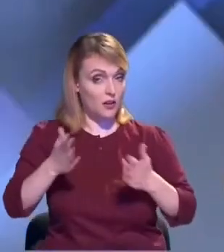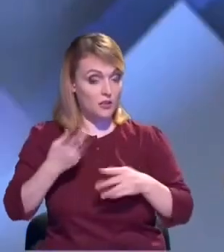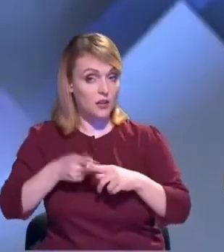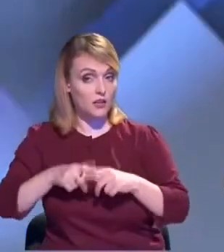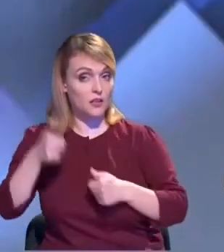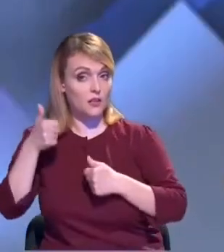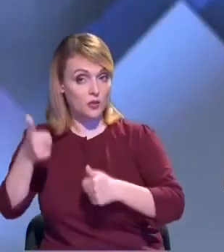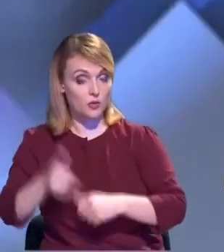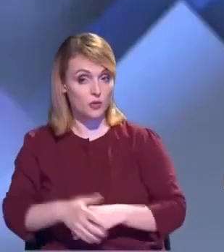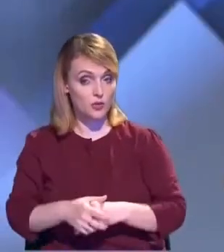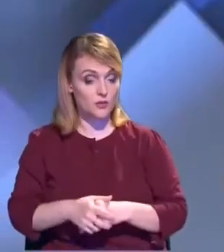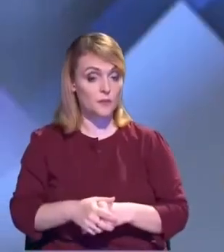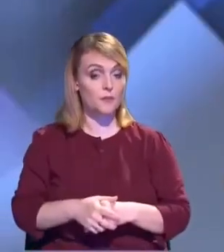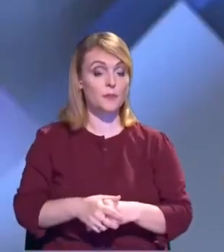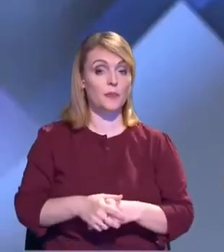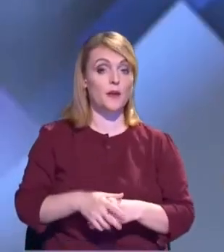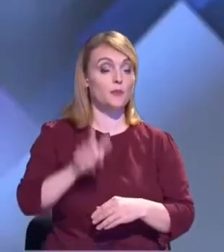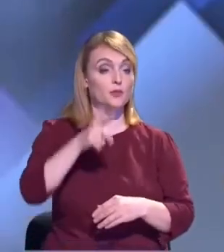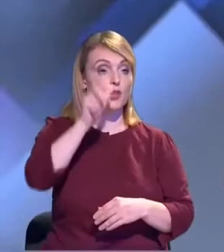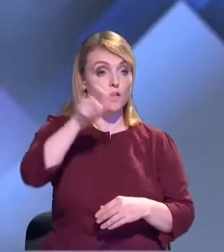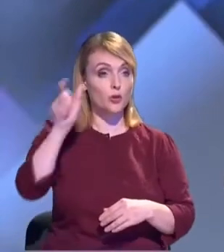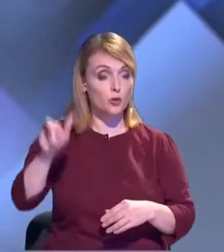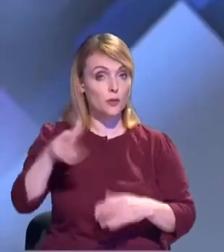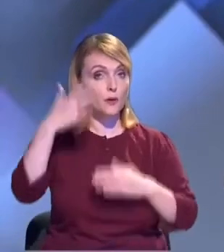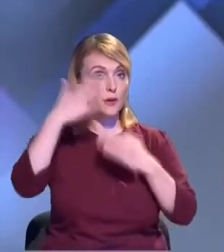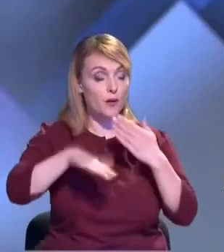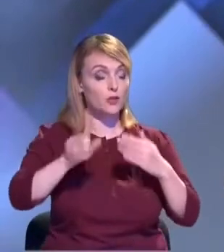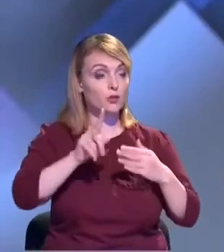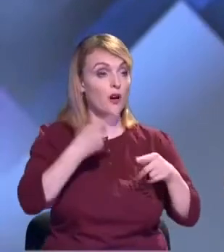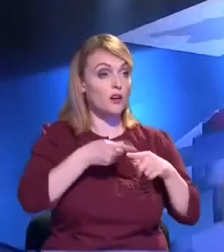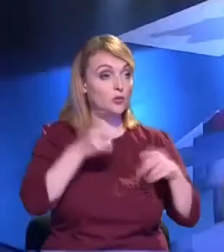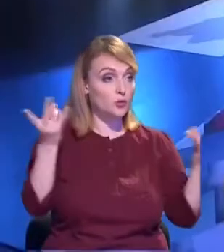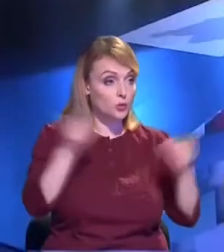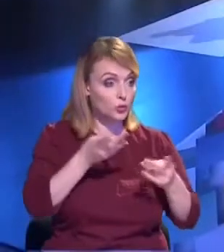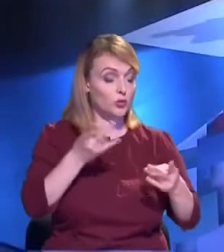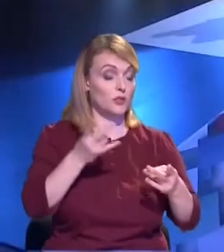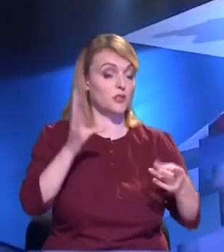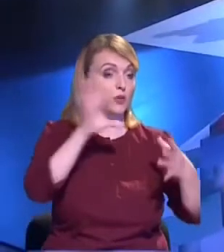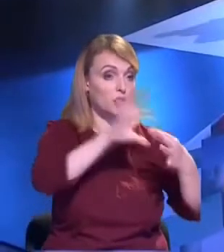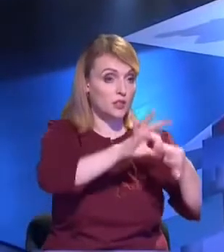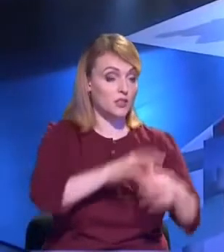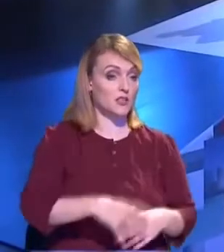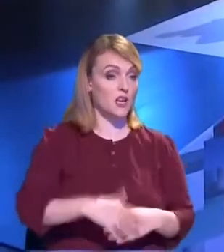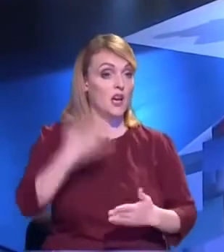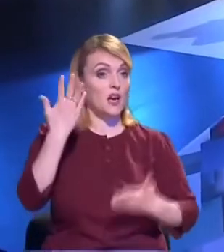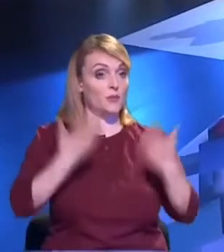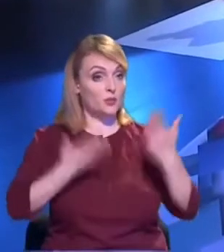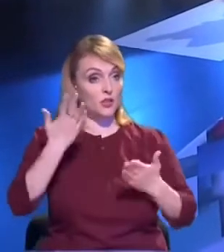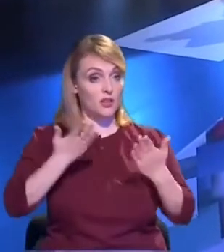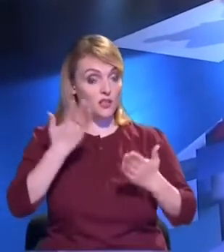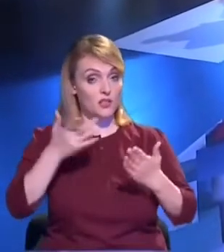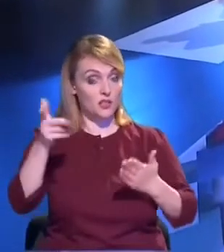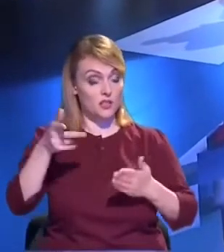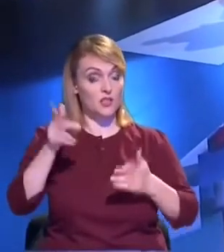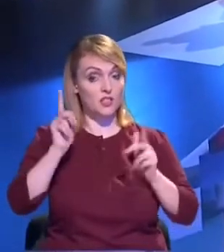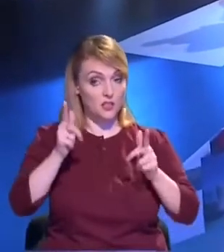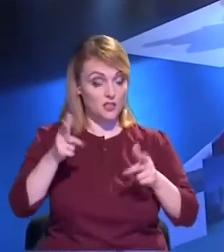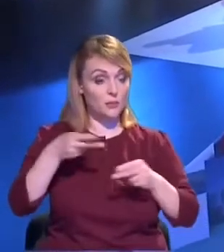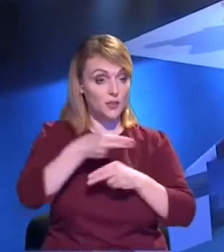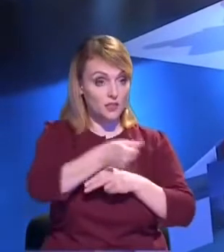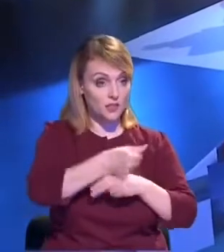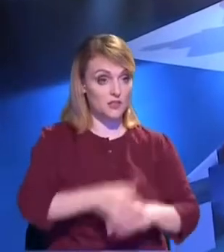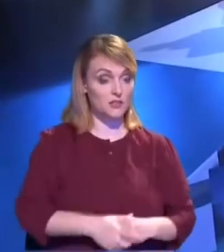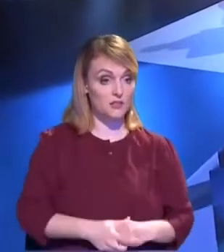el contribuind deja e conștient că trebuie să se conecteze. Fiindcă dacă el la început dă banii, el știe cum se va conecta. În cazul că nu este